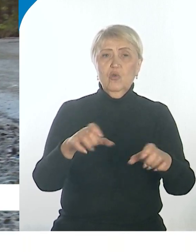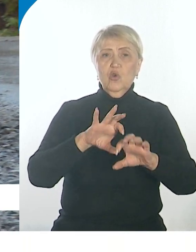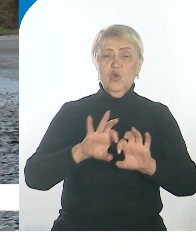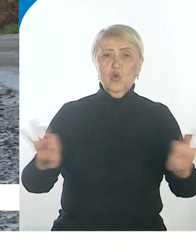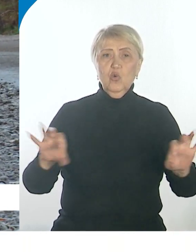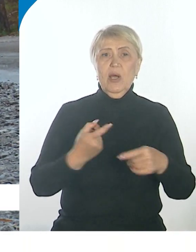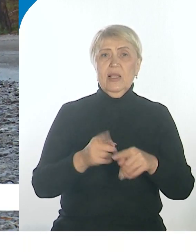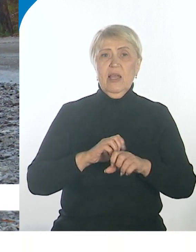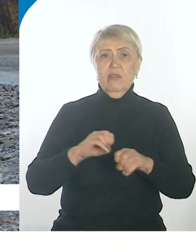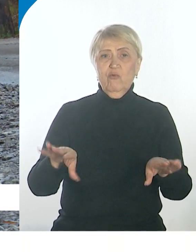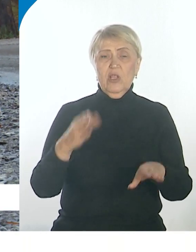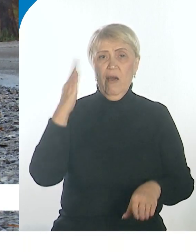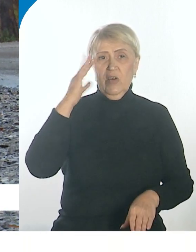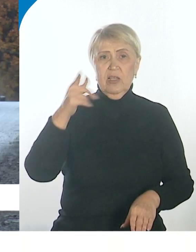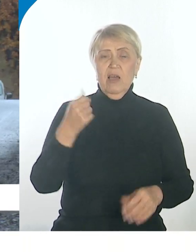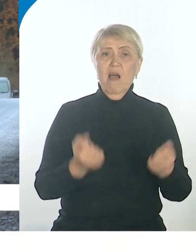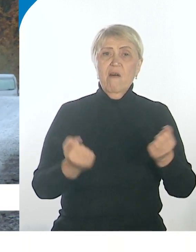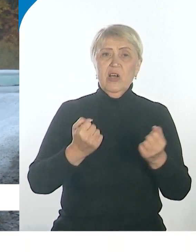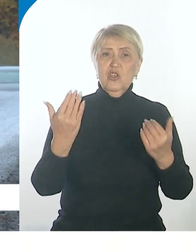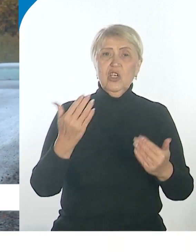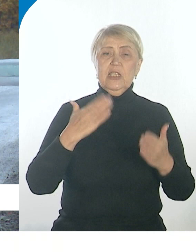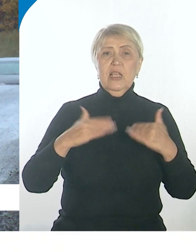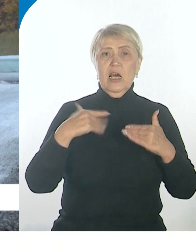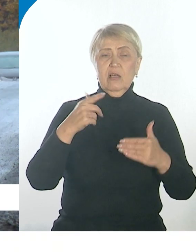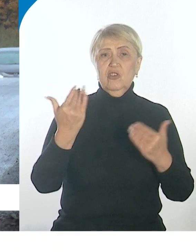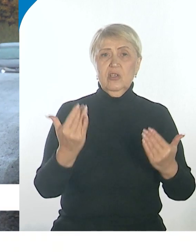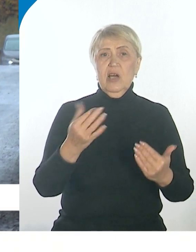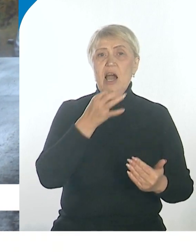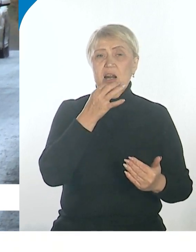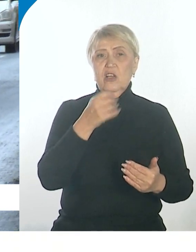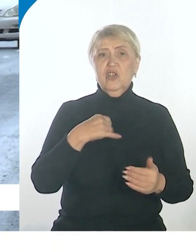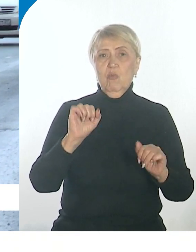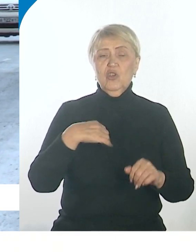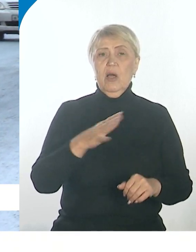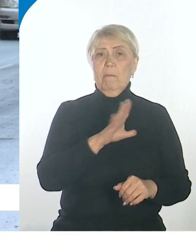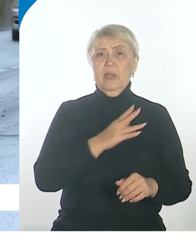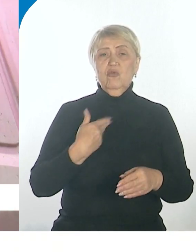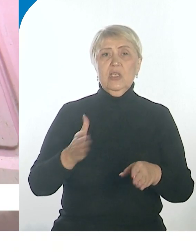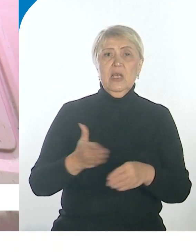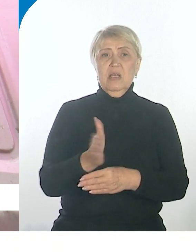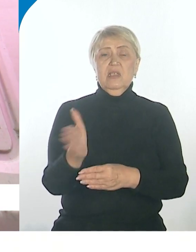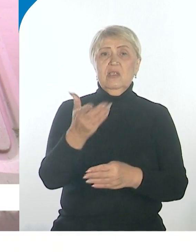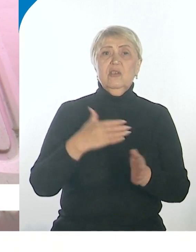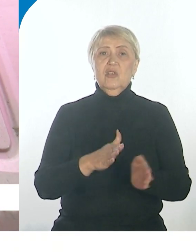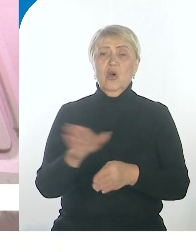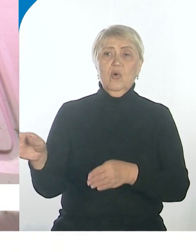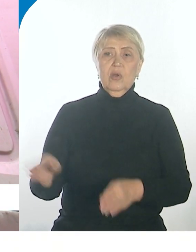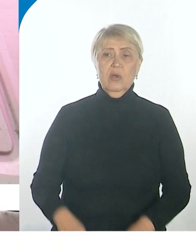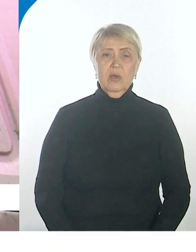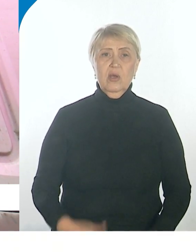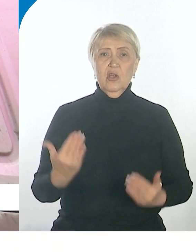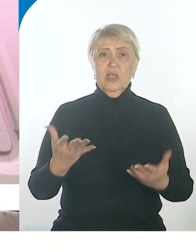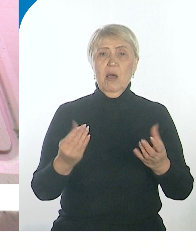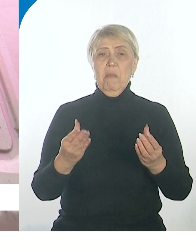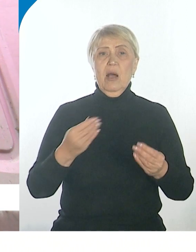Водители сейчас не нарадуются. Говорят, раньше здесь можно было легко слететь с дороги. Мягкая дорога, можно уехать хоть куда.